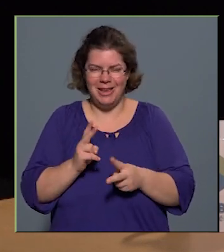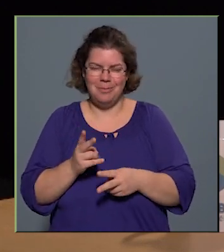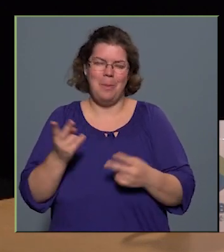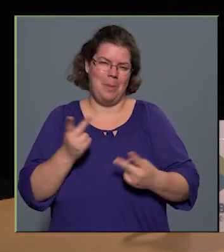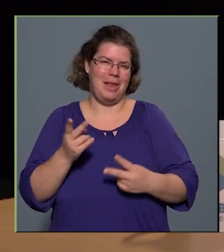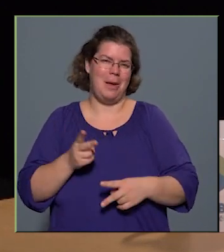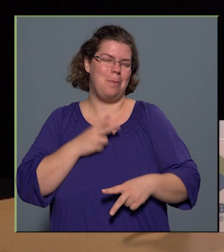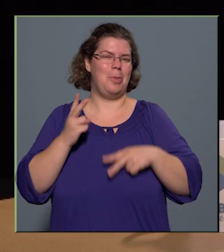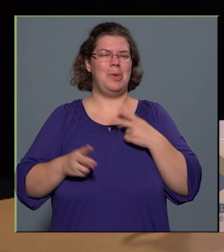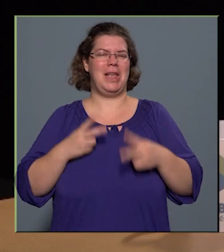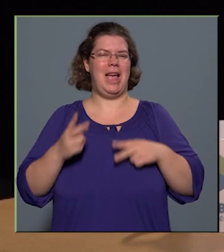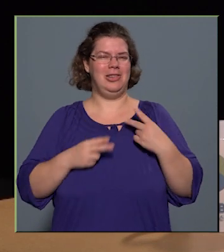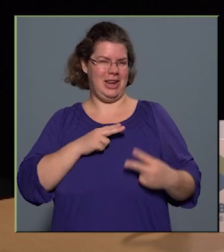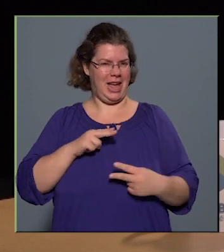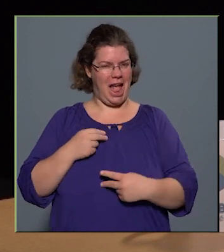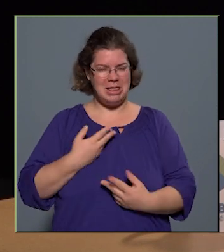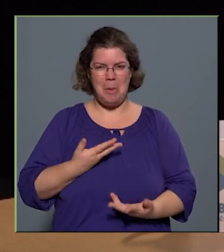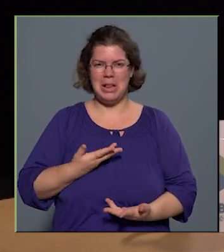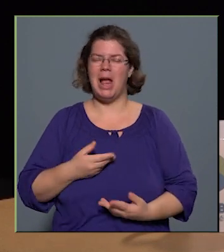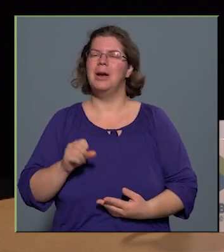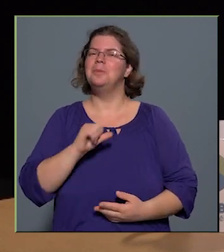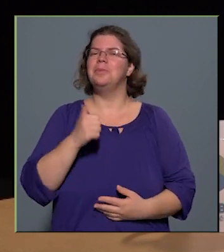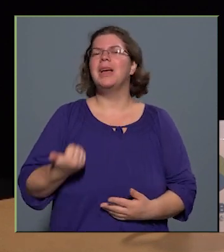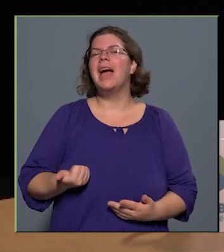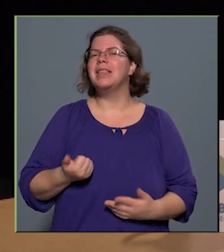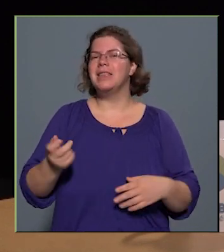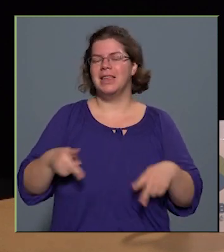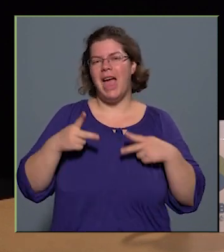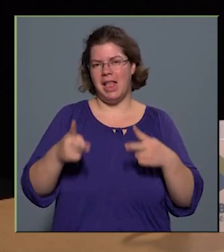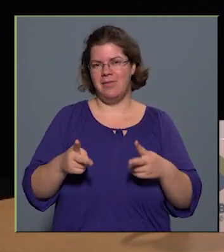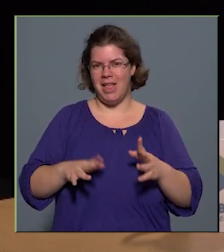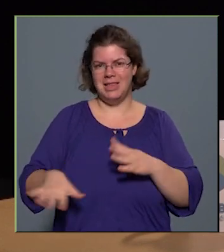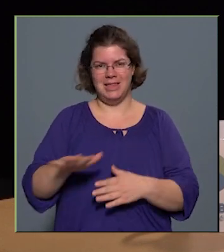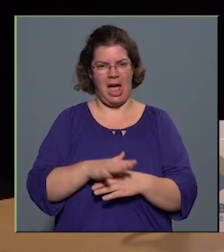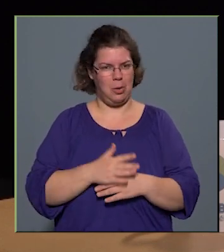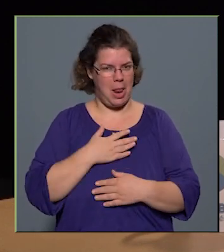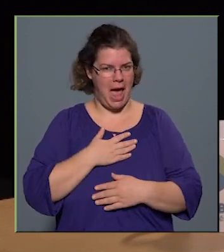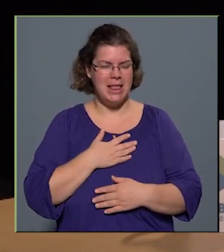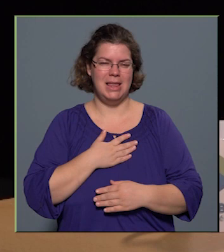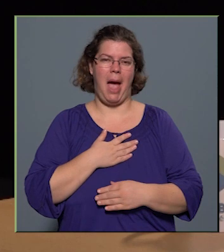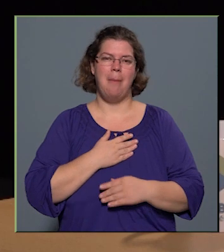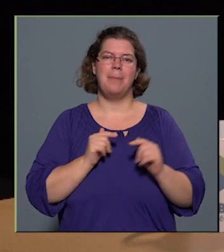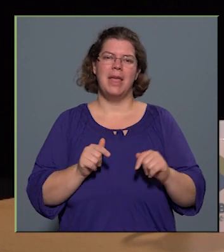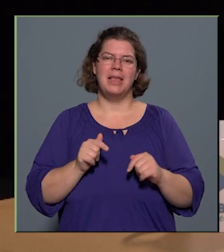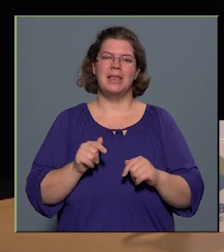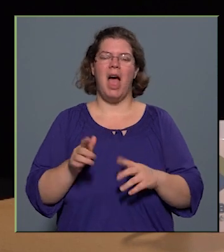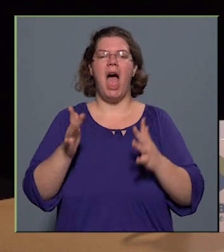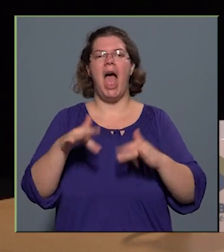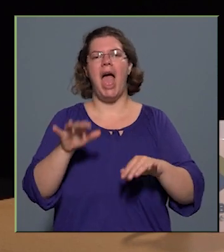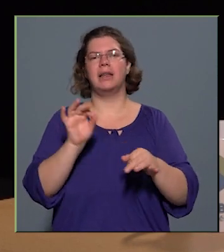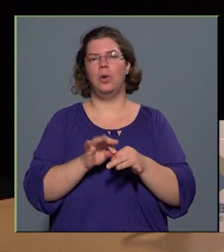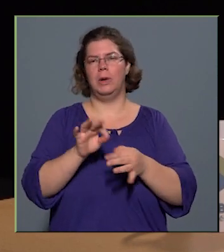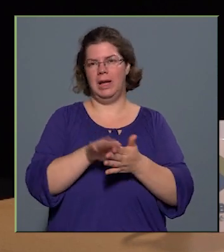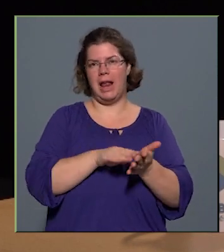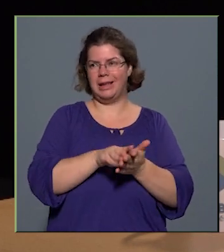büszkeséggel tölt el, és az egyik kedvenc területem nekem, ugye ez a helytörténeti